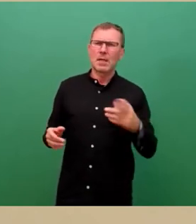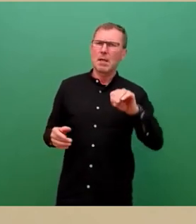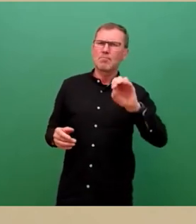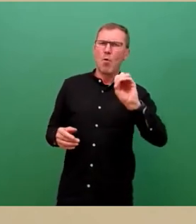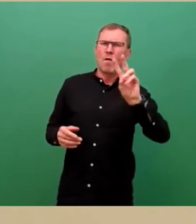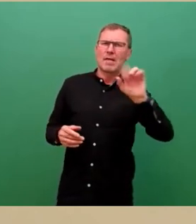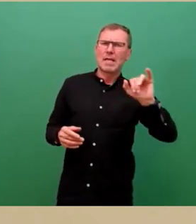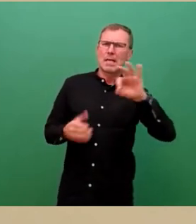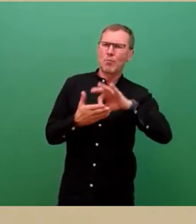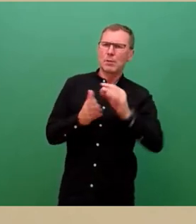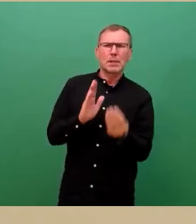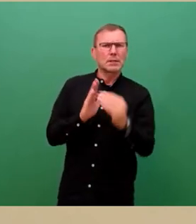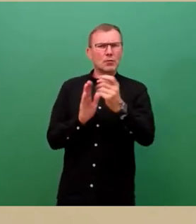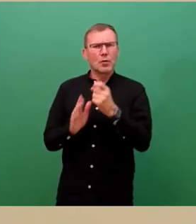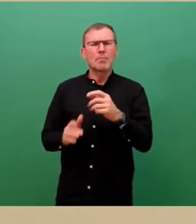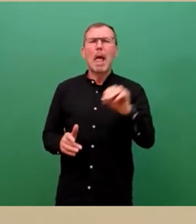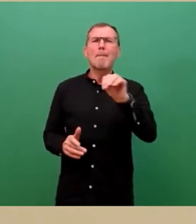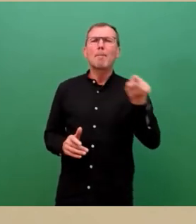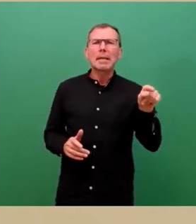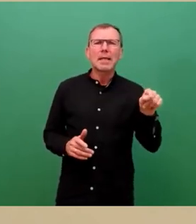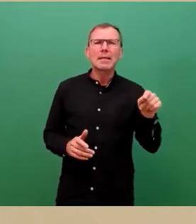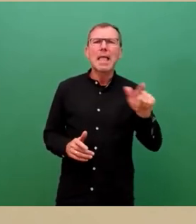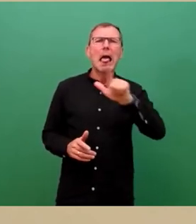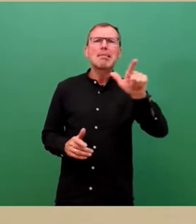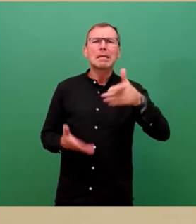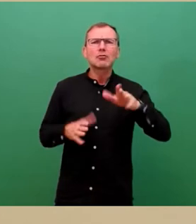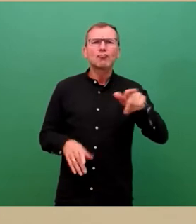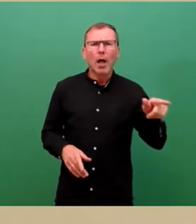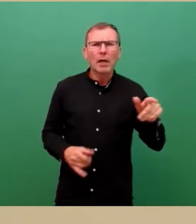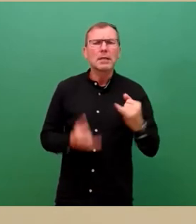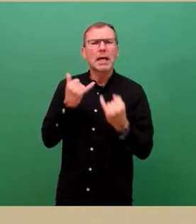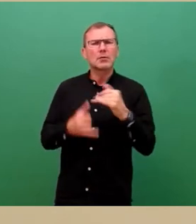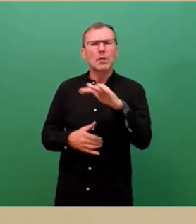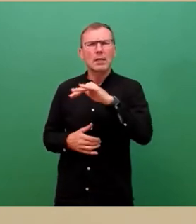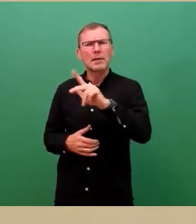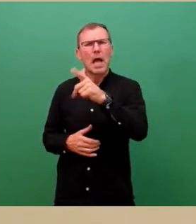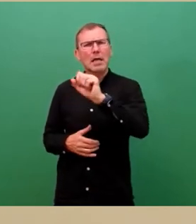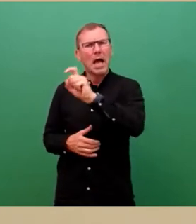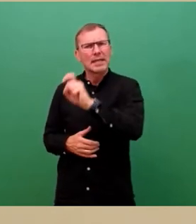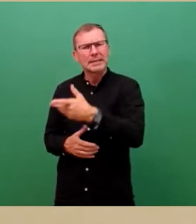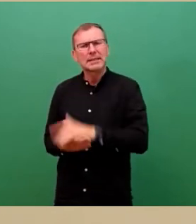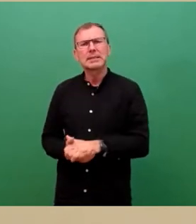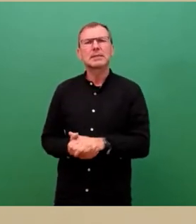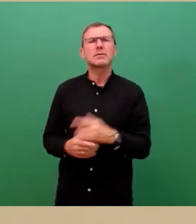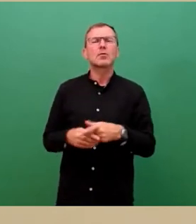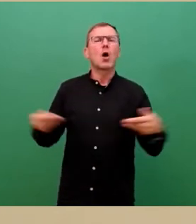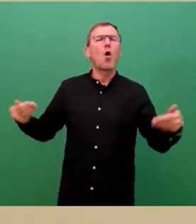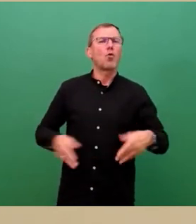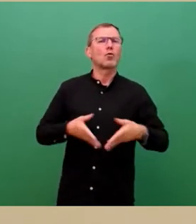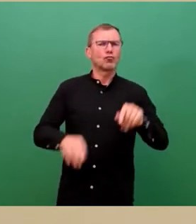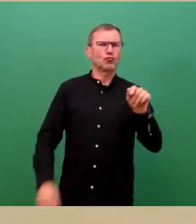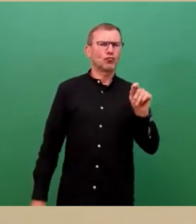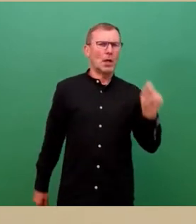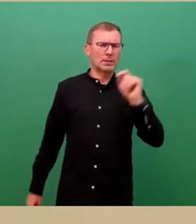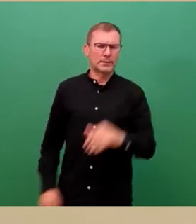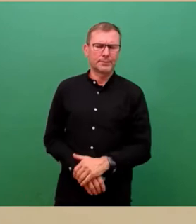dazugekommen, beispielsweise in Migden an der Liststraße, im Industriegelände in Kadetz und an der Grundstraße. Es